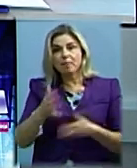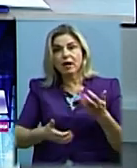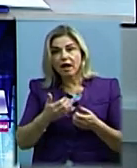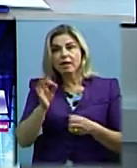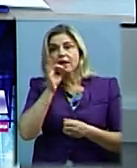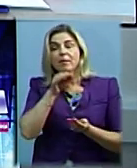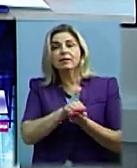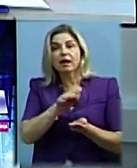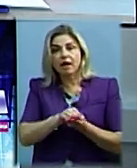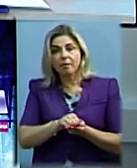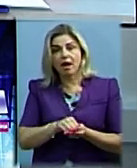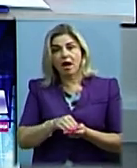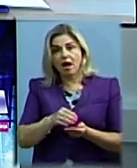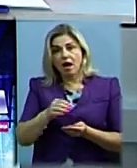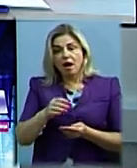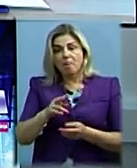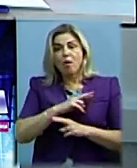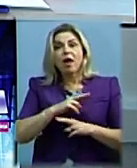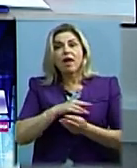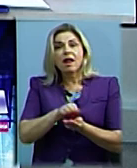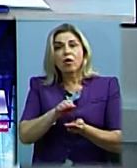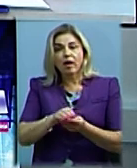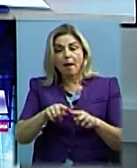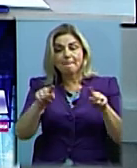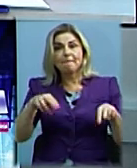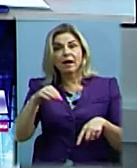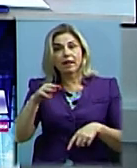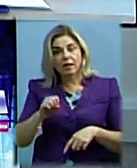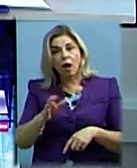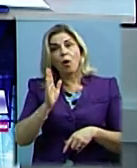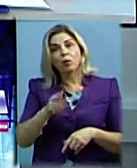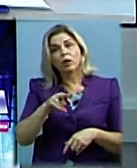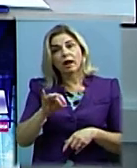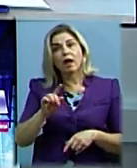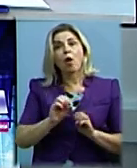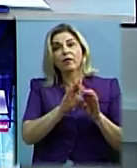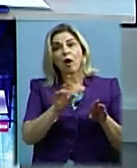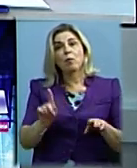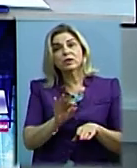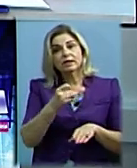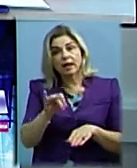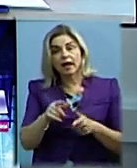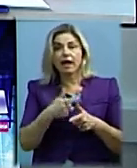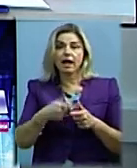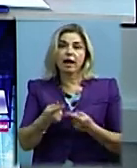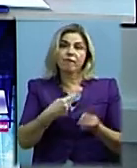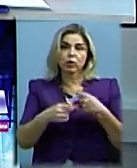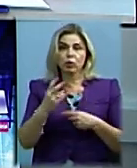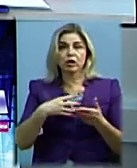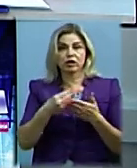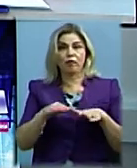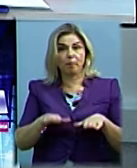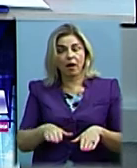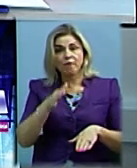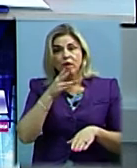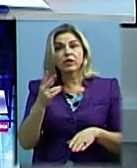кладовищі могильної плити. Чи стане вона музейним експонатом, чи повернеться на своє місце. Адже могила часів Першої світової